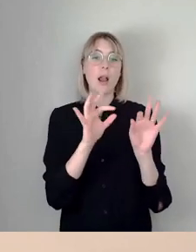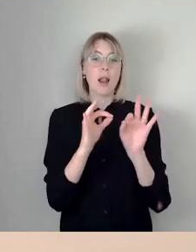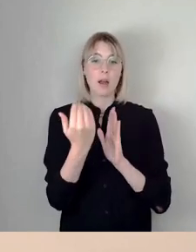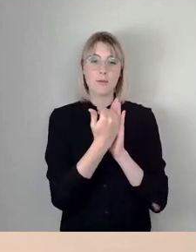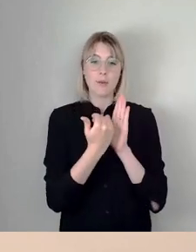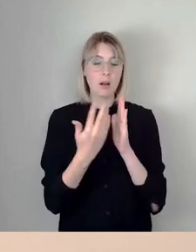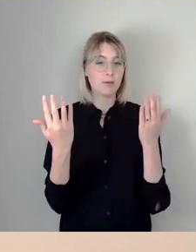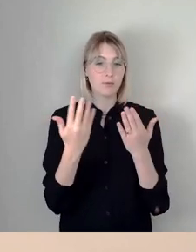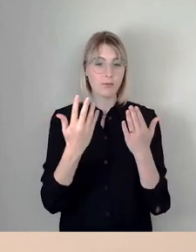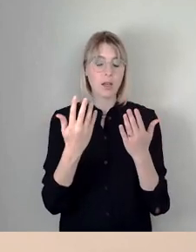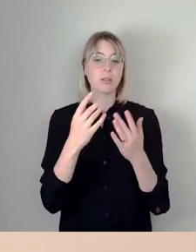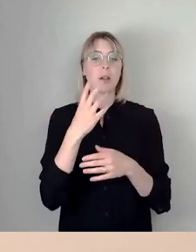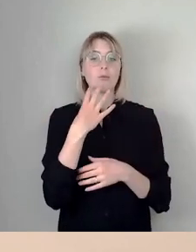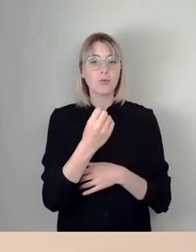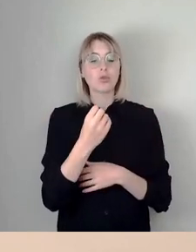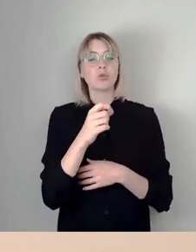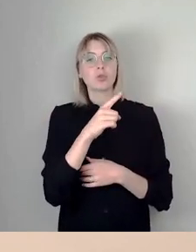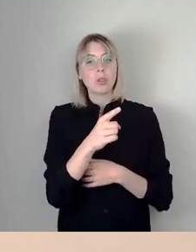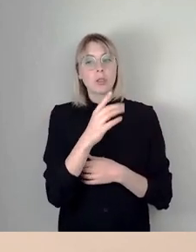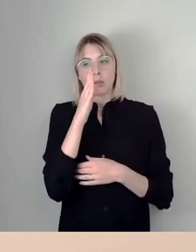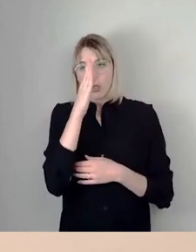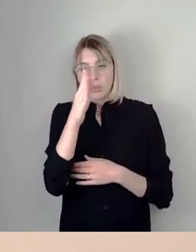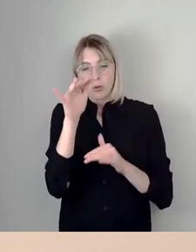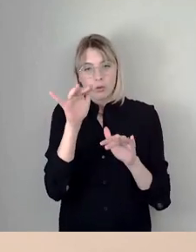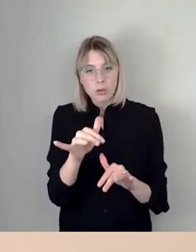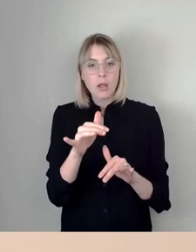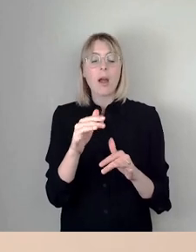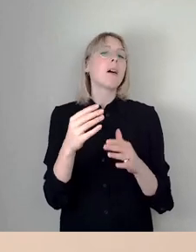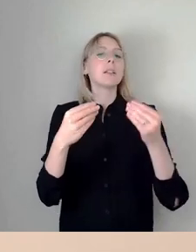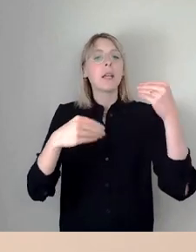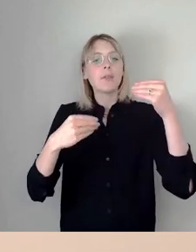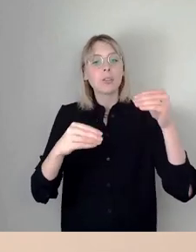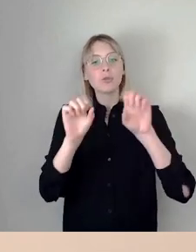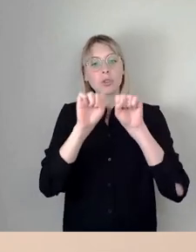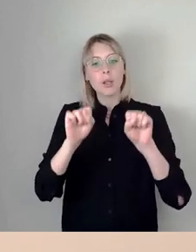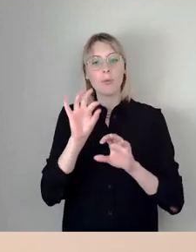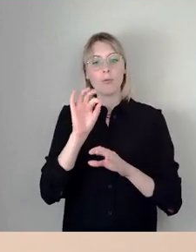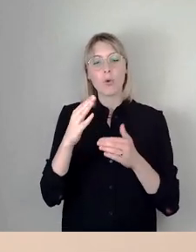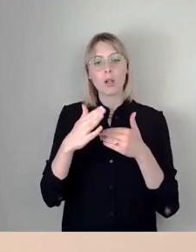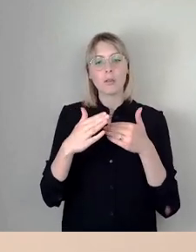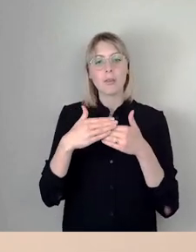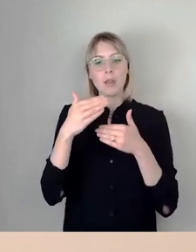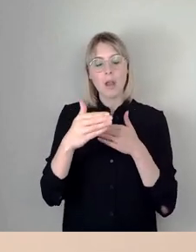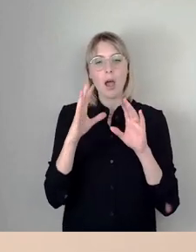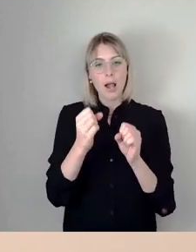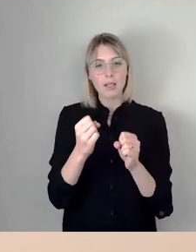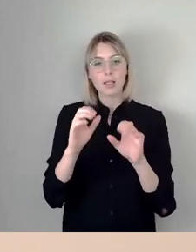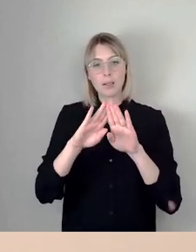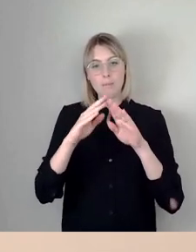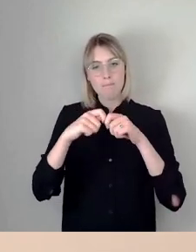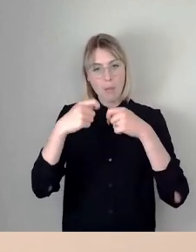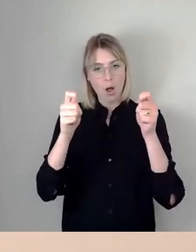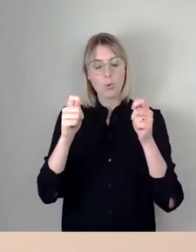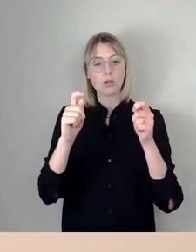orientieren an dem, was es an vielen Stellen schon gibt, nämlich Zertifizierungssysteme für nachhaltiges Bauen, die wir nutzen, aber die natürlich von der